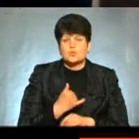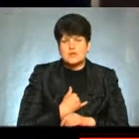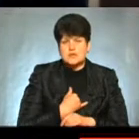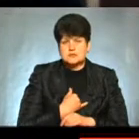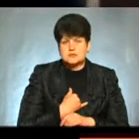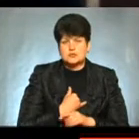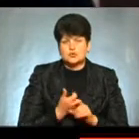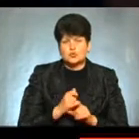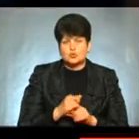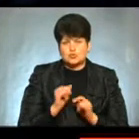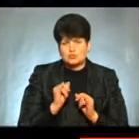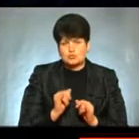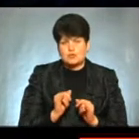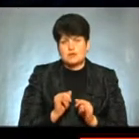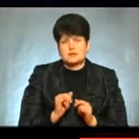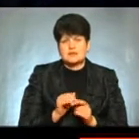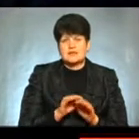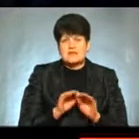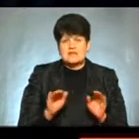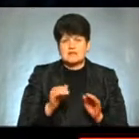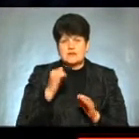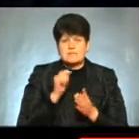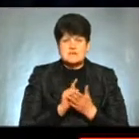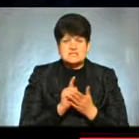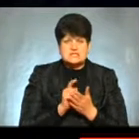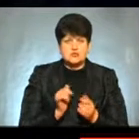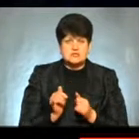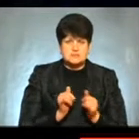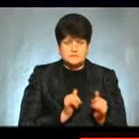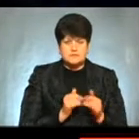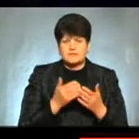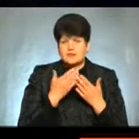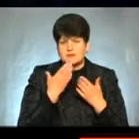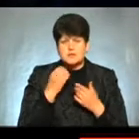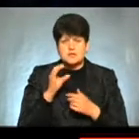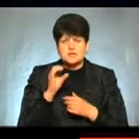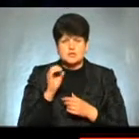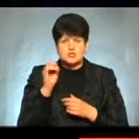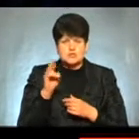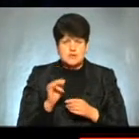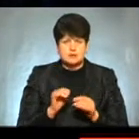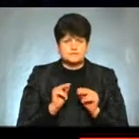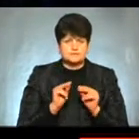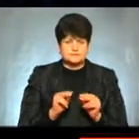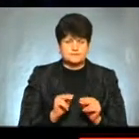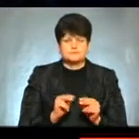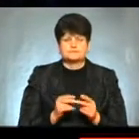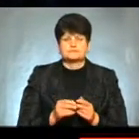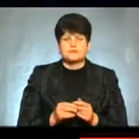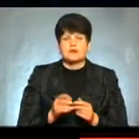дуже поганий рівень пенсійного забезпечення, несправедливість, відсутня соціальна справедливість Навіть